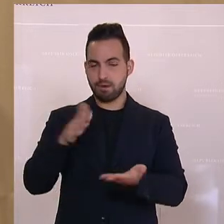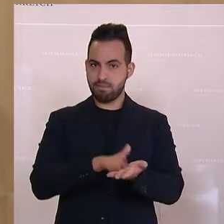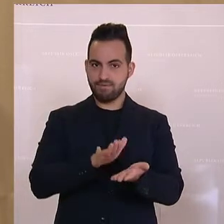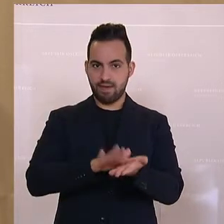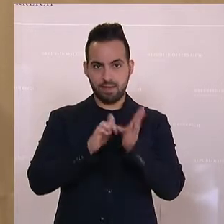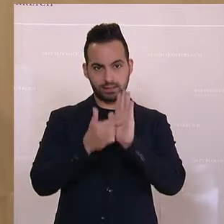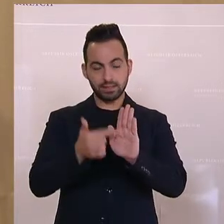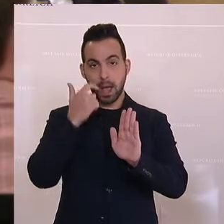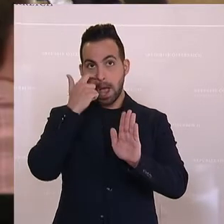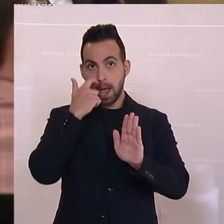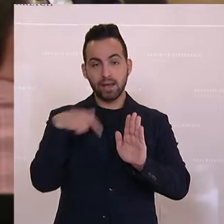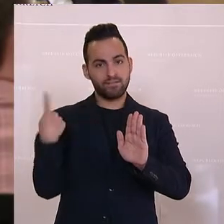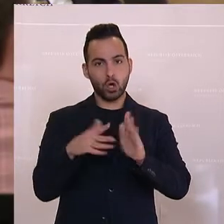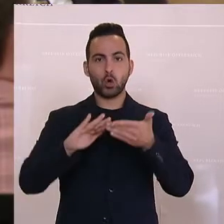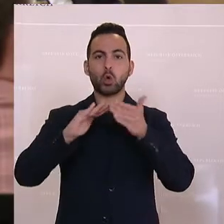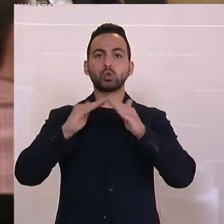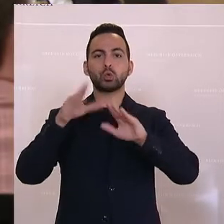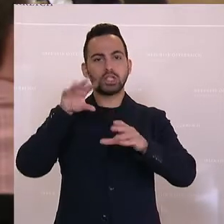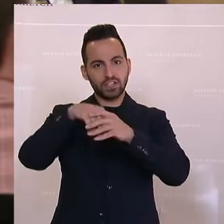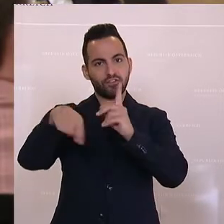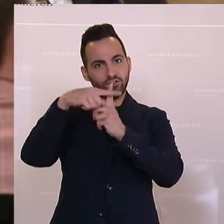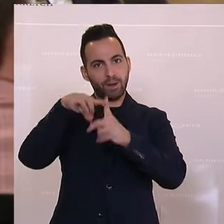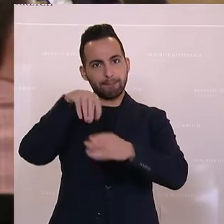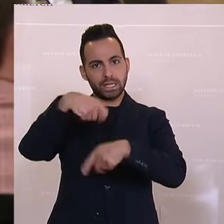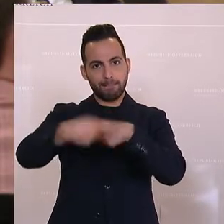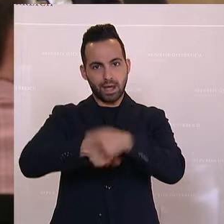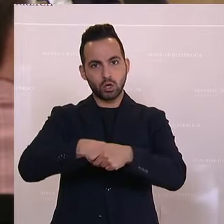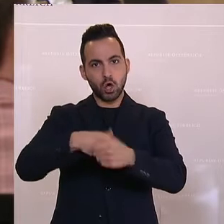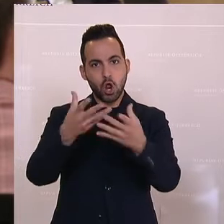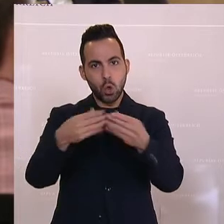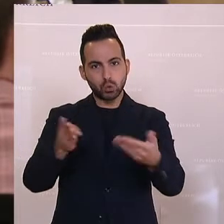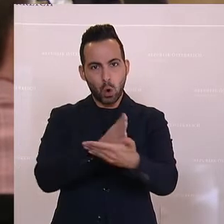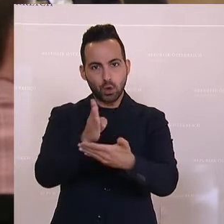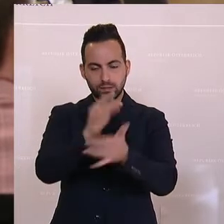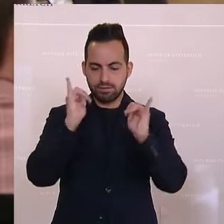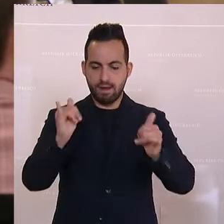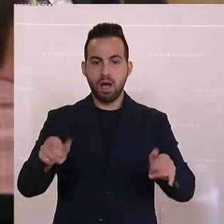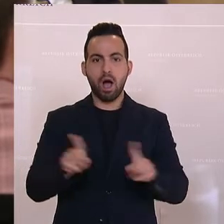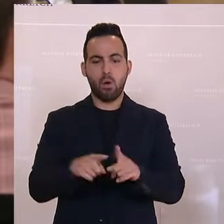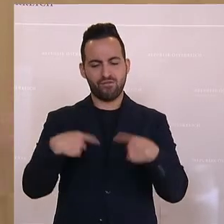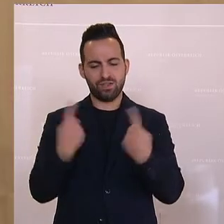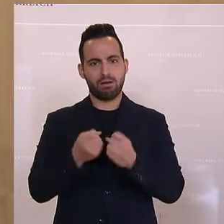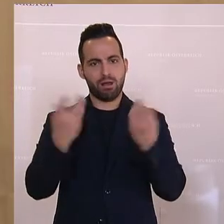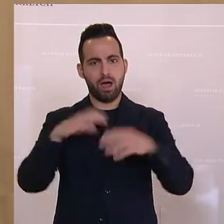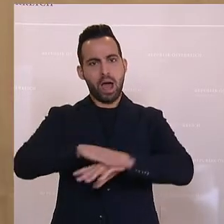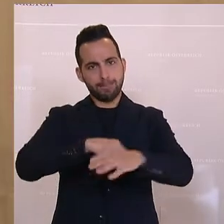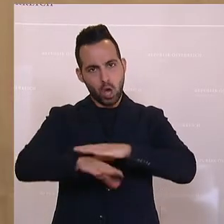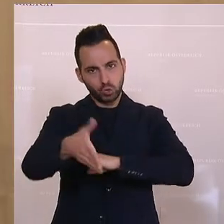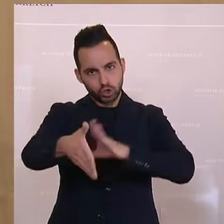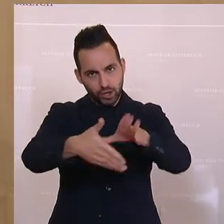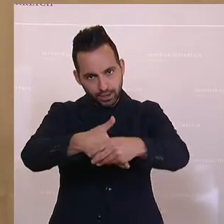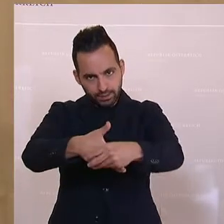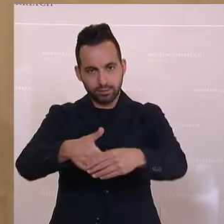dass wir konstruktiv mitarbeiten, dass wir lösungsorientiert sind und dass unsere Arme ausgestreckt sind.